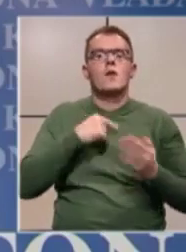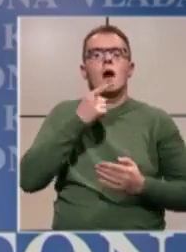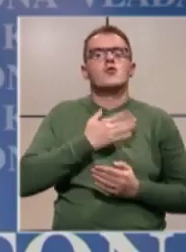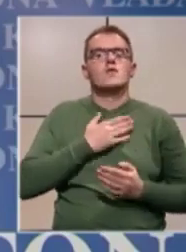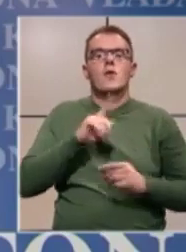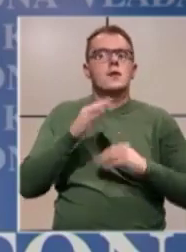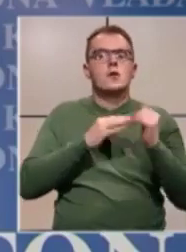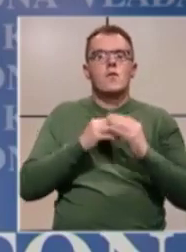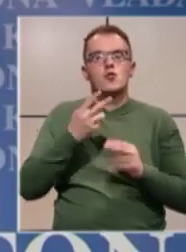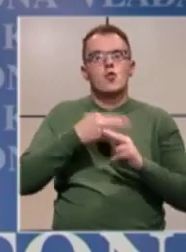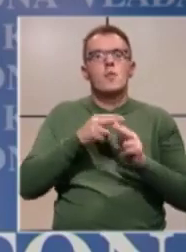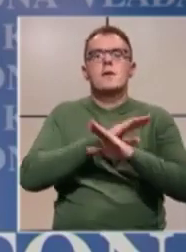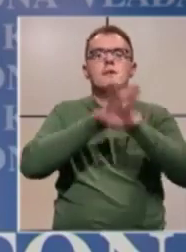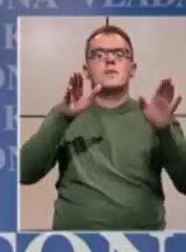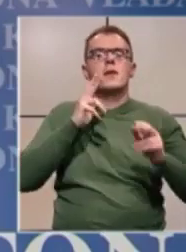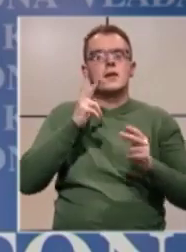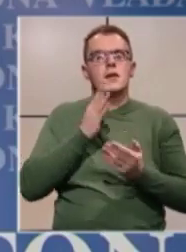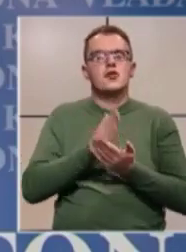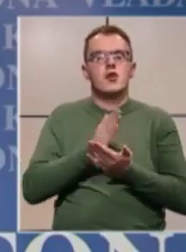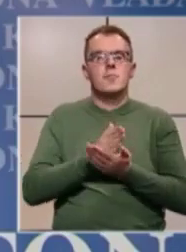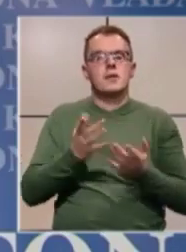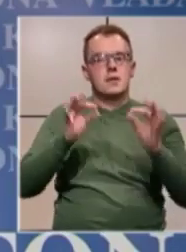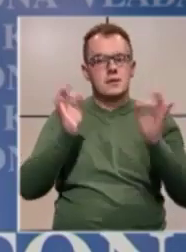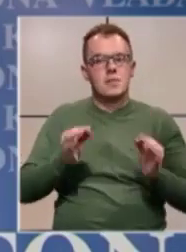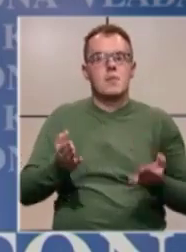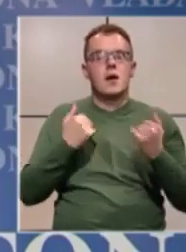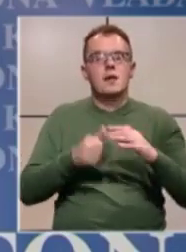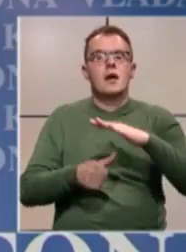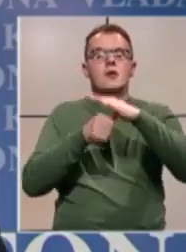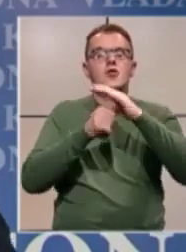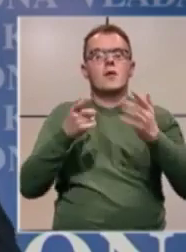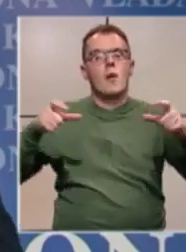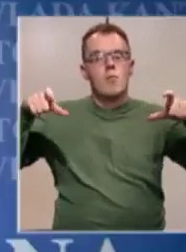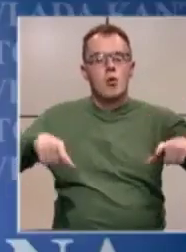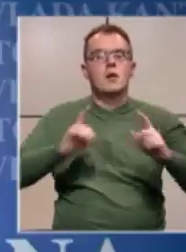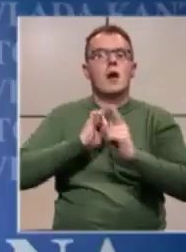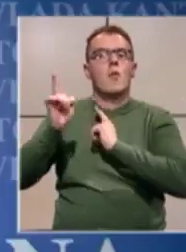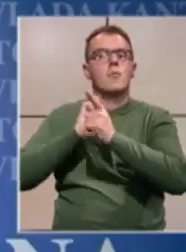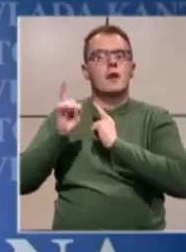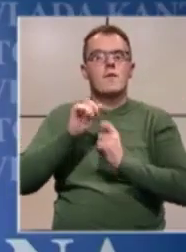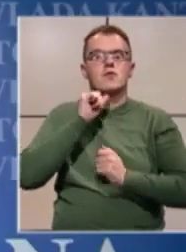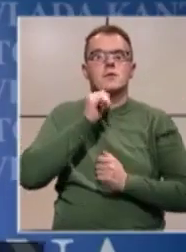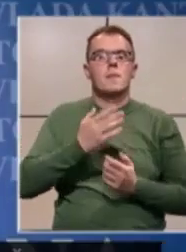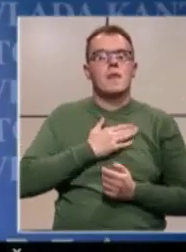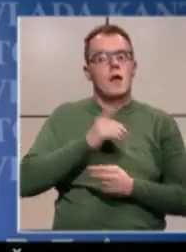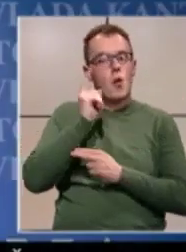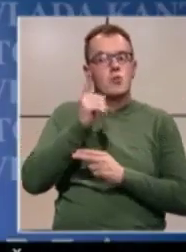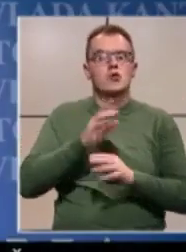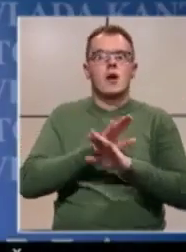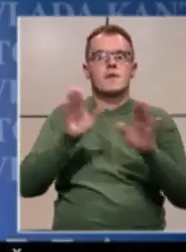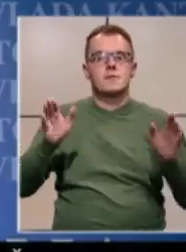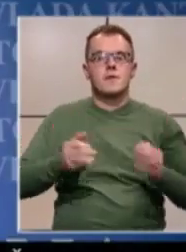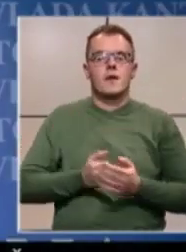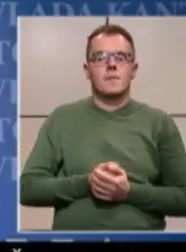nezadvojstvo. I u ime svih njih kaže da ću biti spreman da načala stanem, da blokiramo prevoz. Ja upozoravam sve